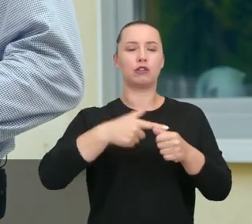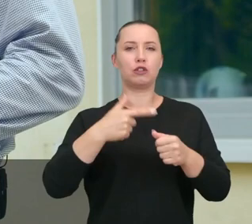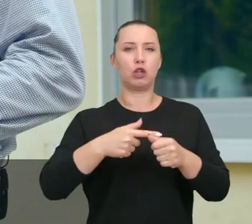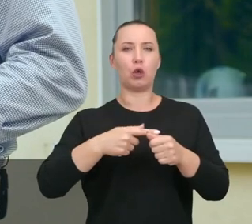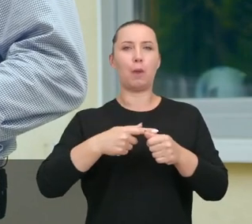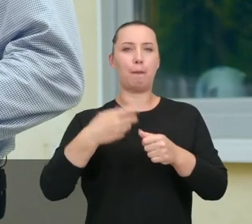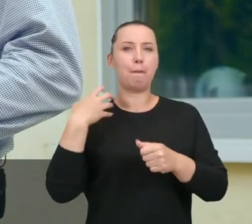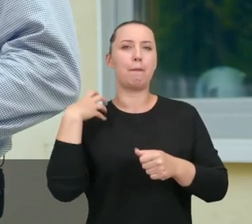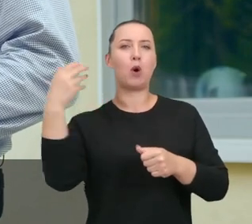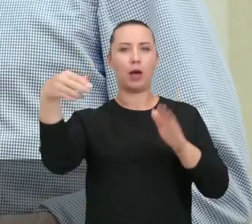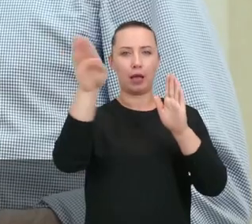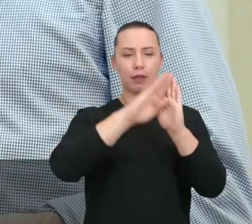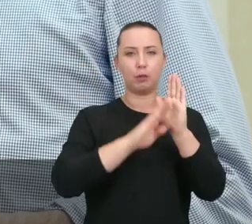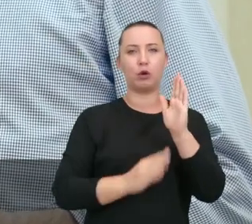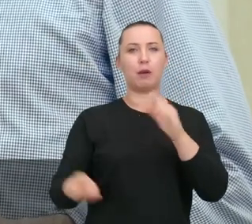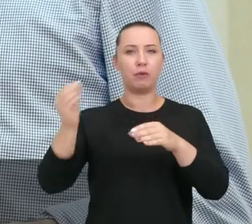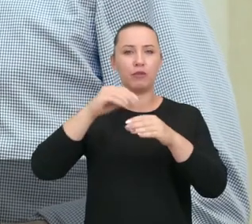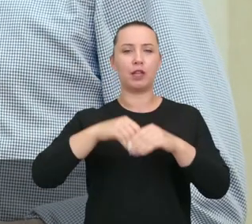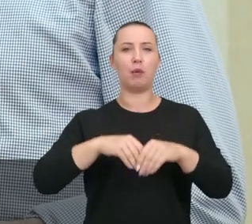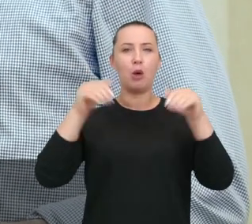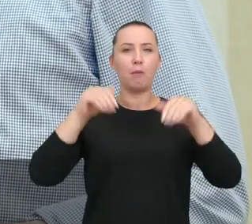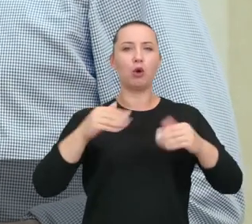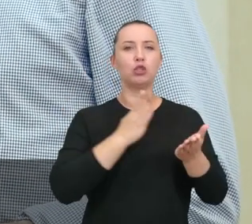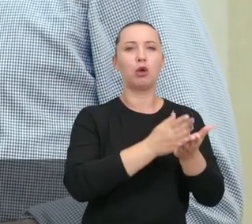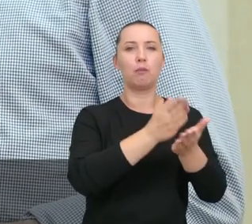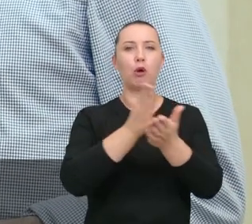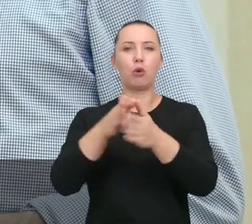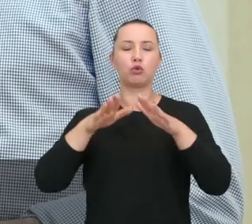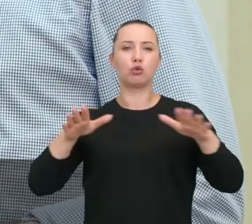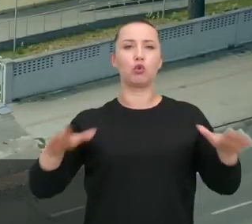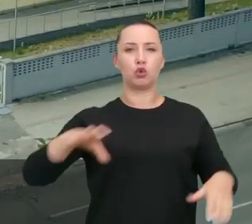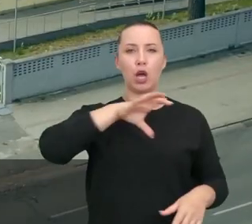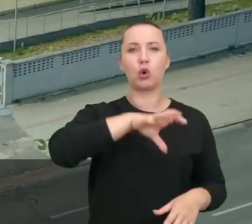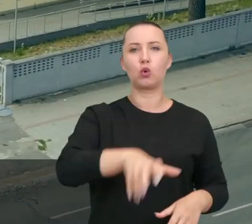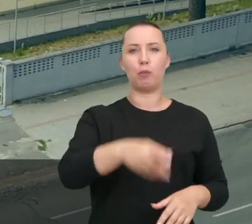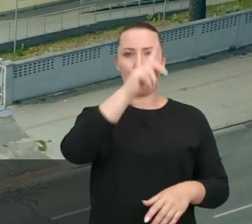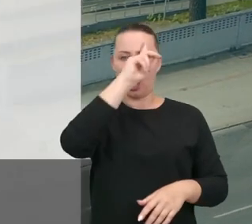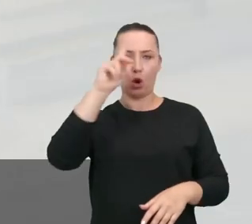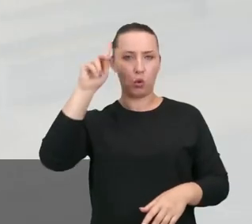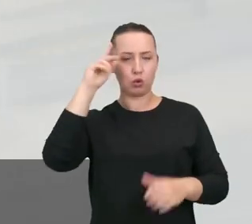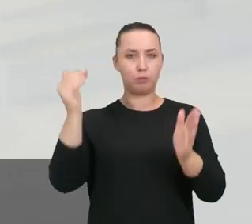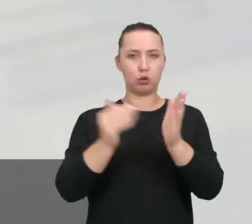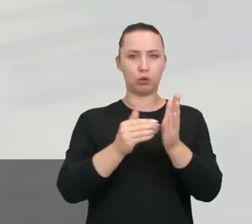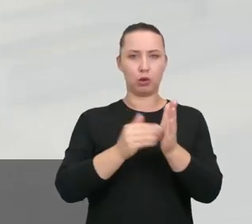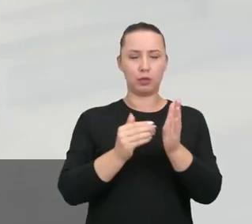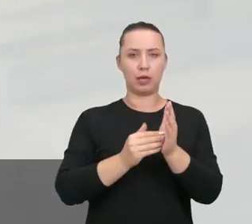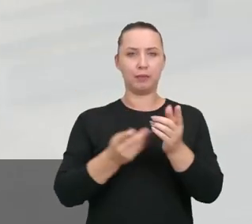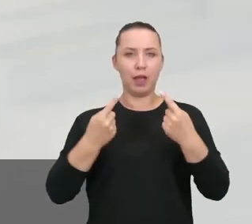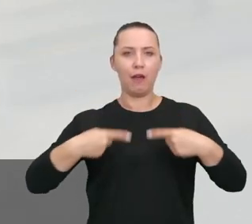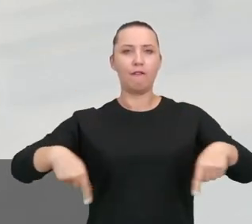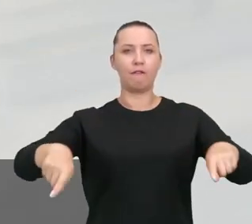wielowymiarowy program. Program w ramach którego dotarliśmy do bardzo dużej rzeszy osób potrzebujących.